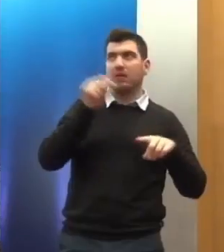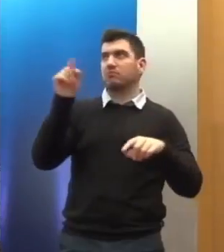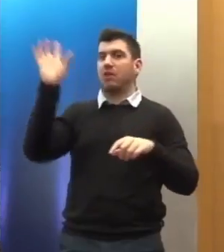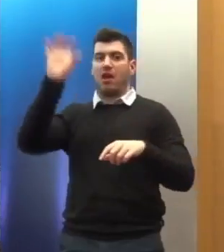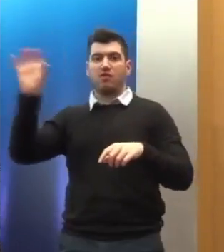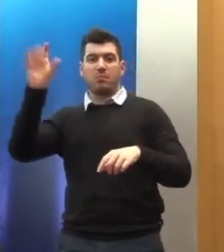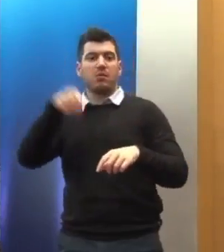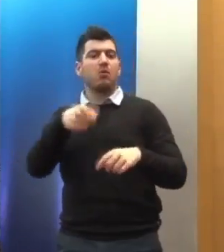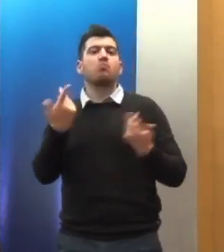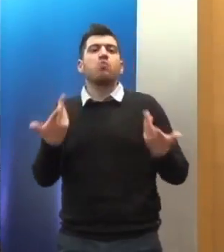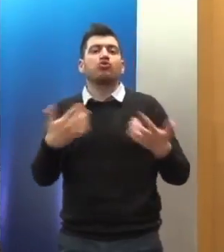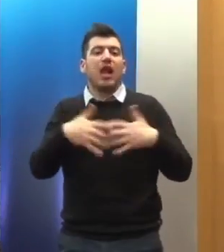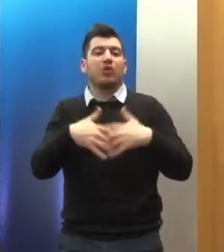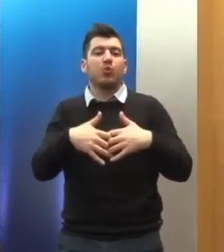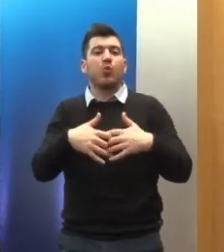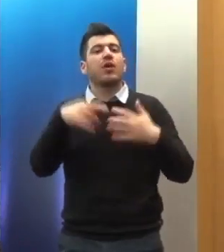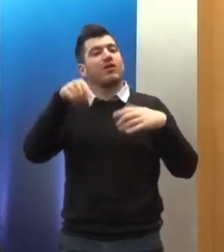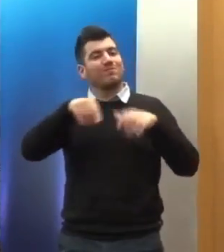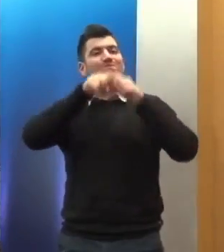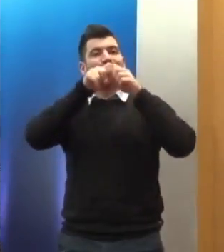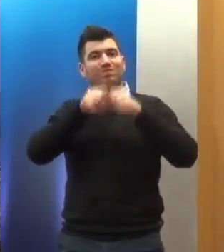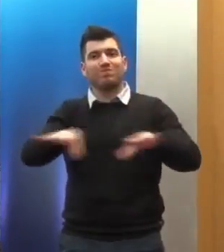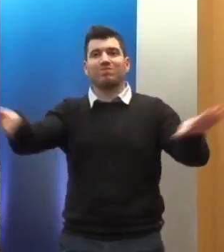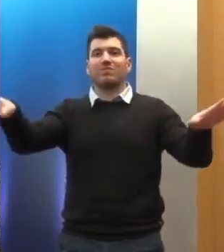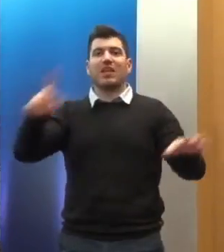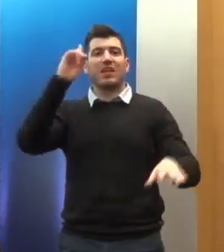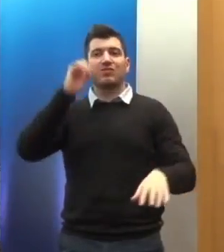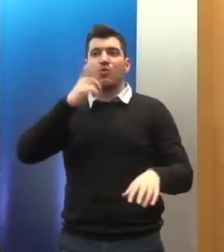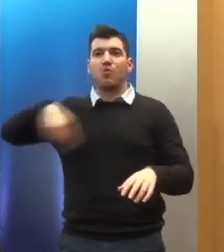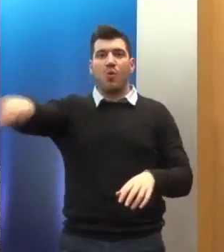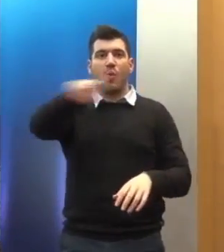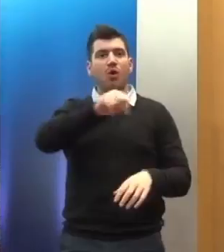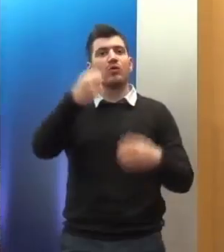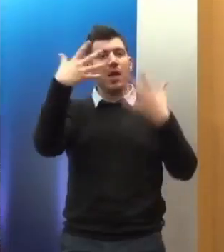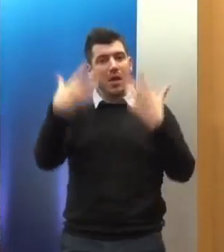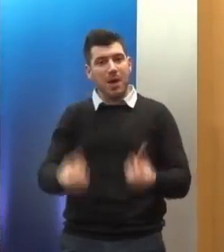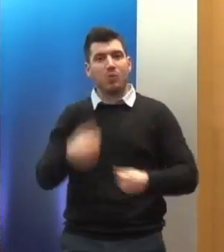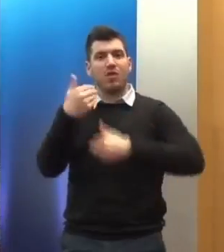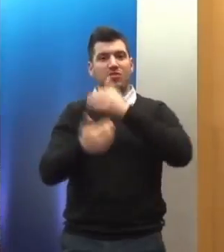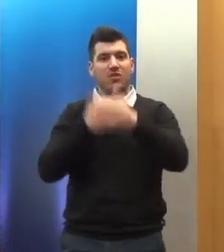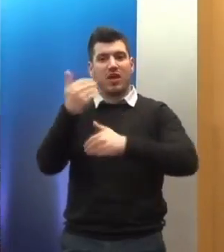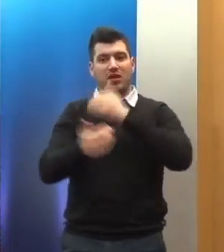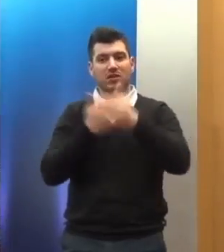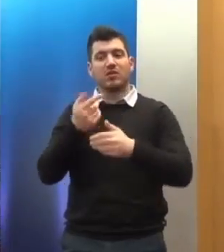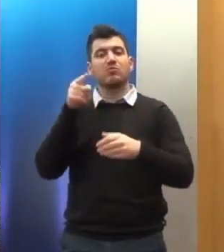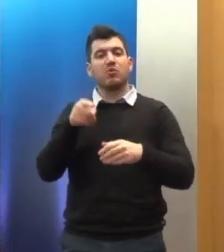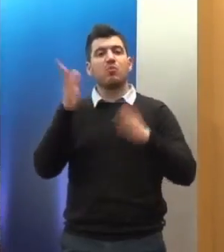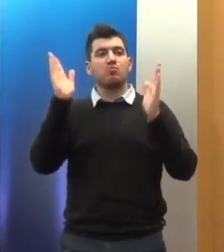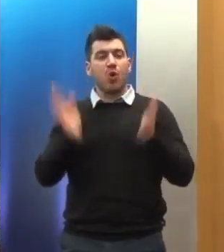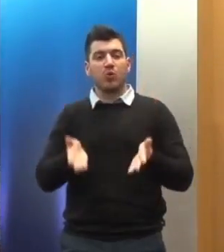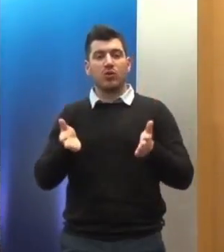χαρακτήρα, προκειμένου και το ευρύ κοινό να γνωρίζει ότι υπάρχουν διαδικασίες οι οποίες είναι